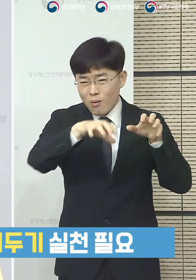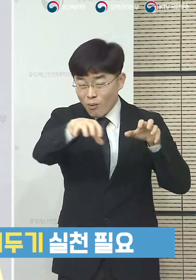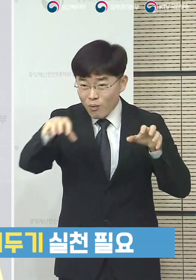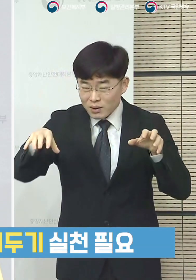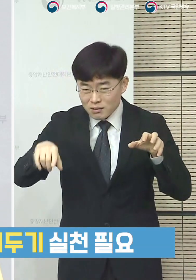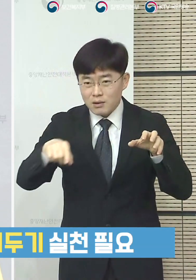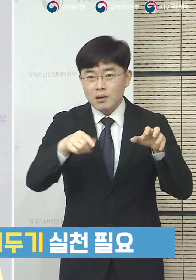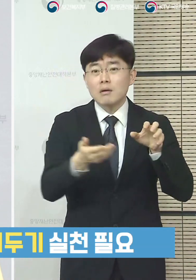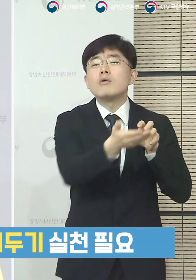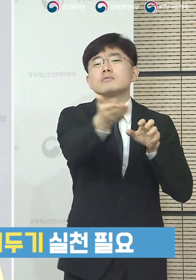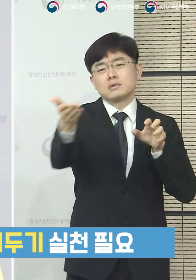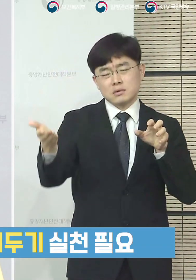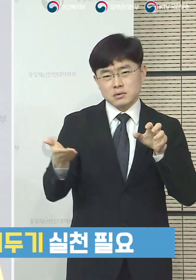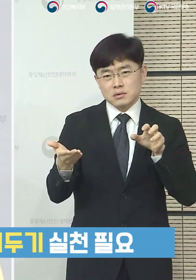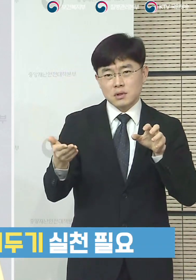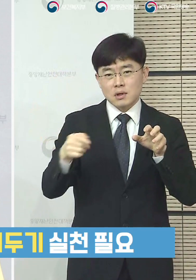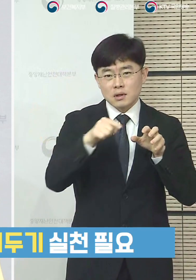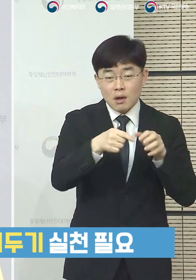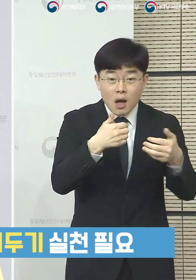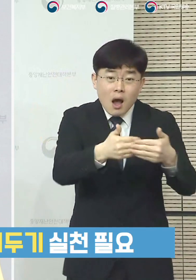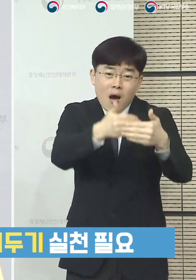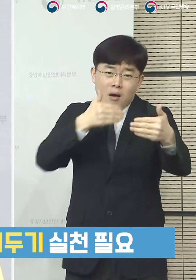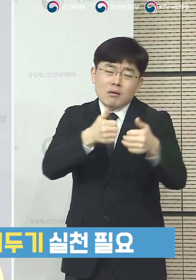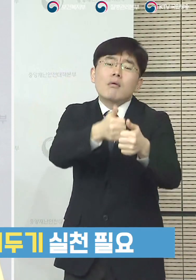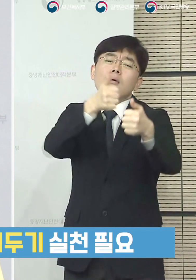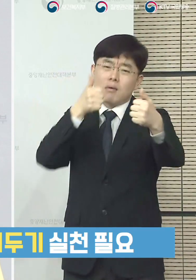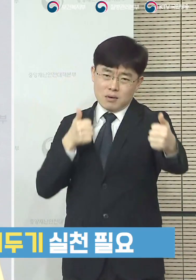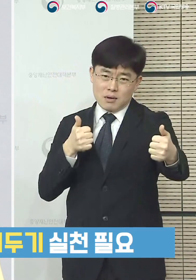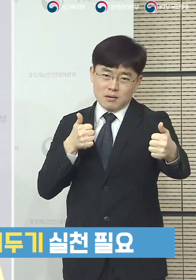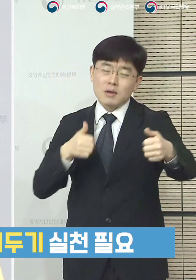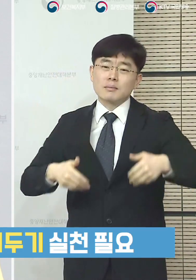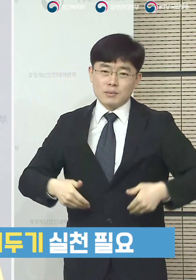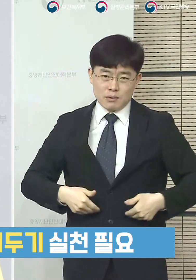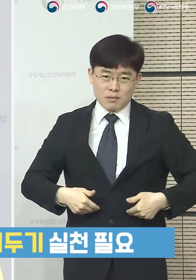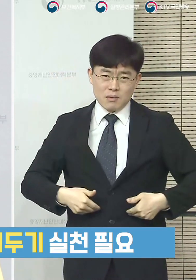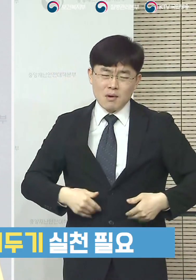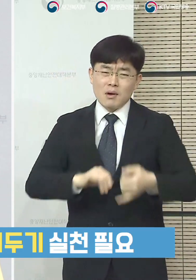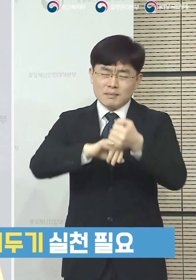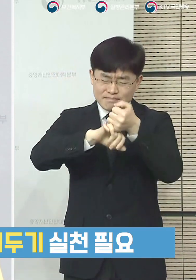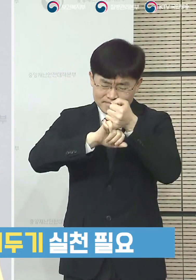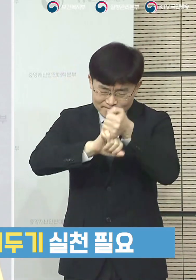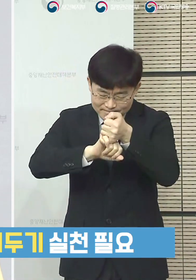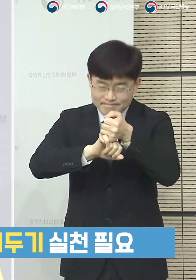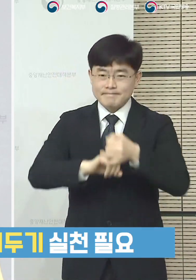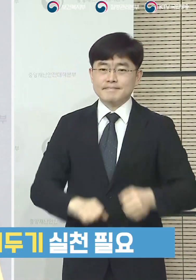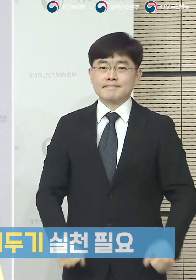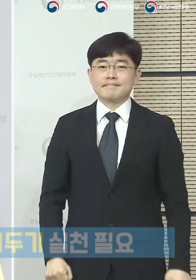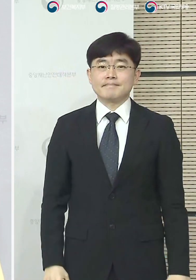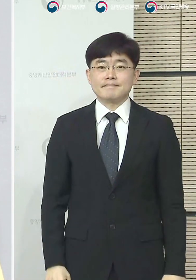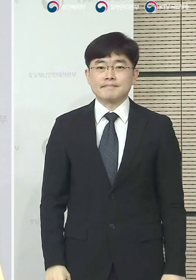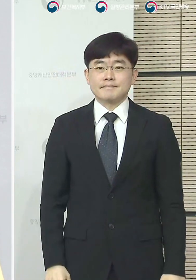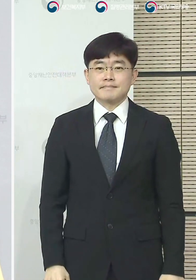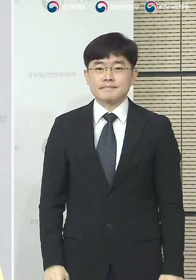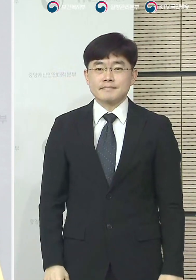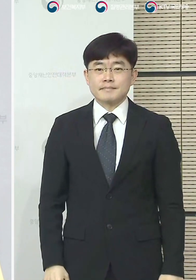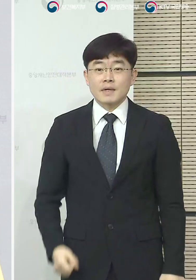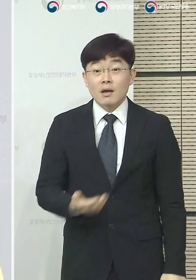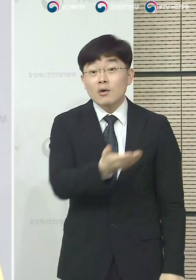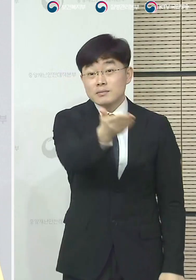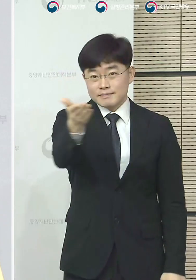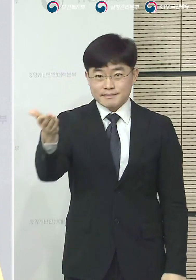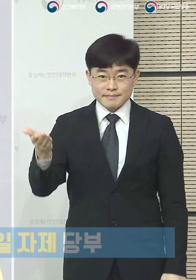국민 여러분들이 사회적 거리 두기의 실천이 절대적으로 필요합니다. 국민